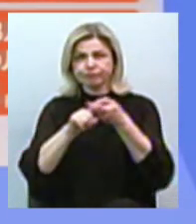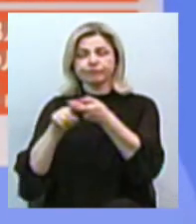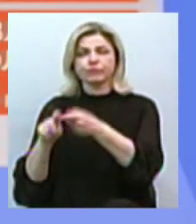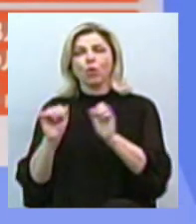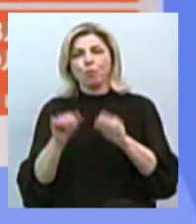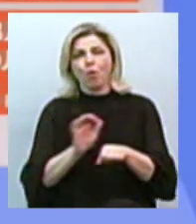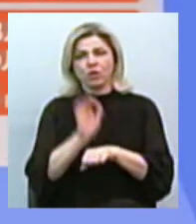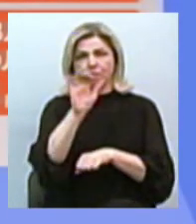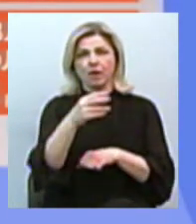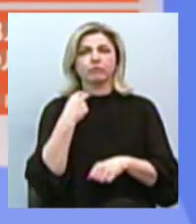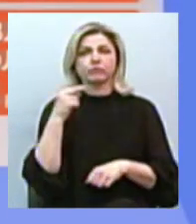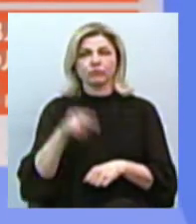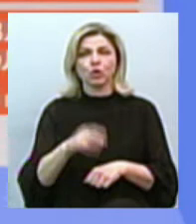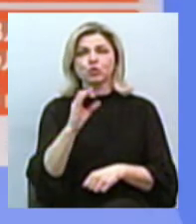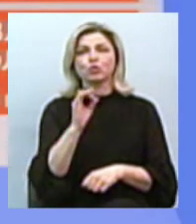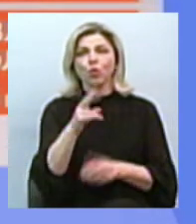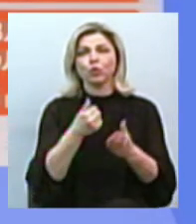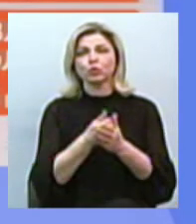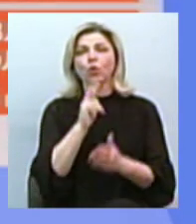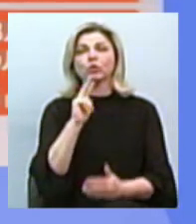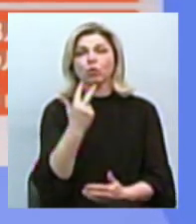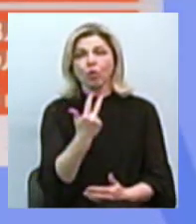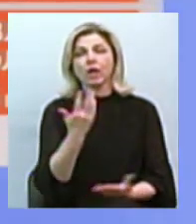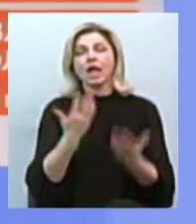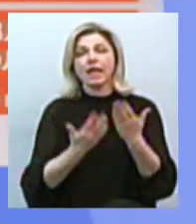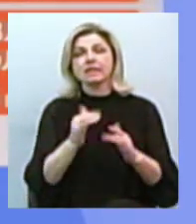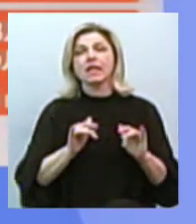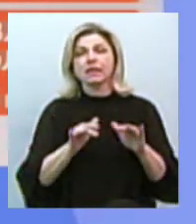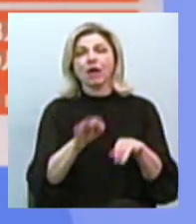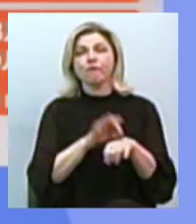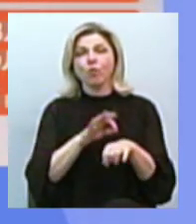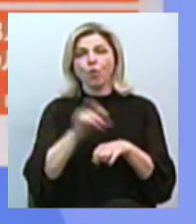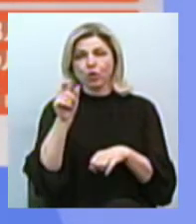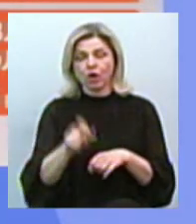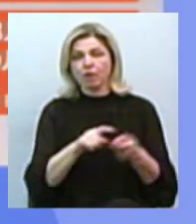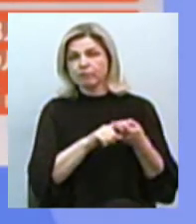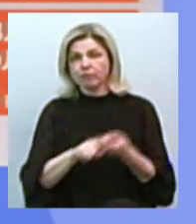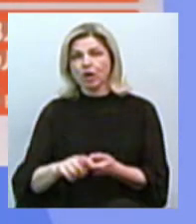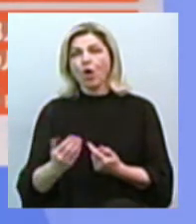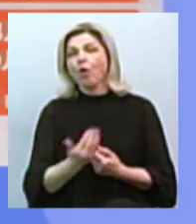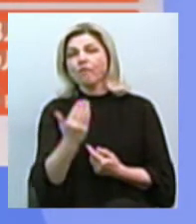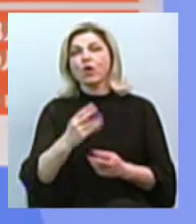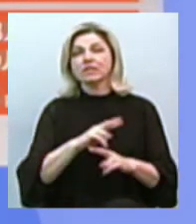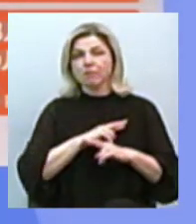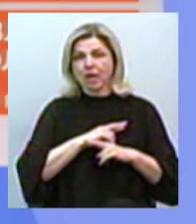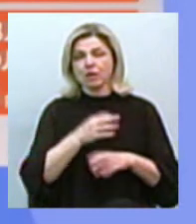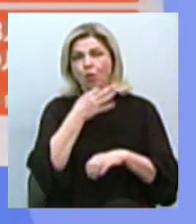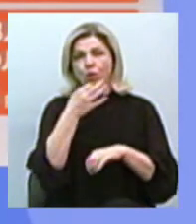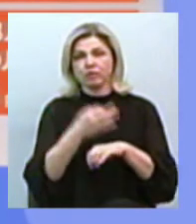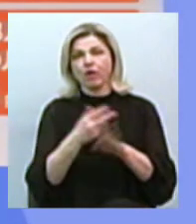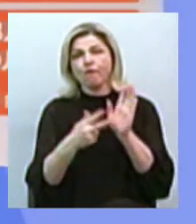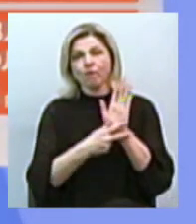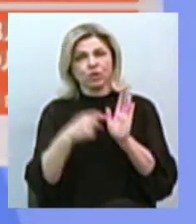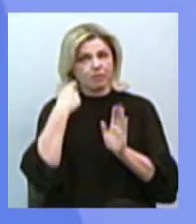відправити за грати на термін до трьох років. А якщо ж дії хворого призведуть до чиї ж смерті, відповідальність – до восьми років за